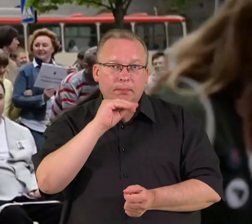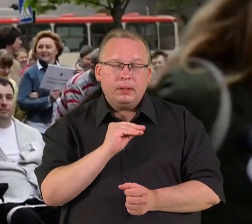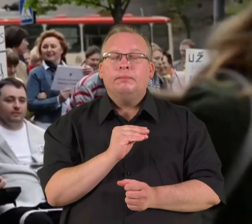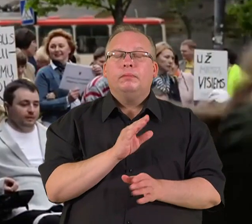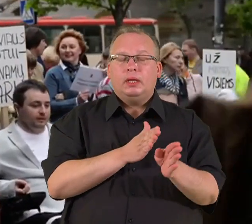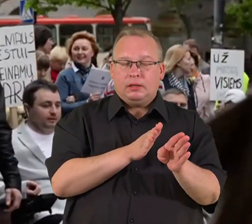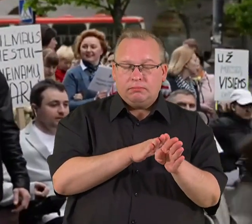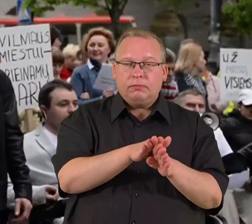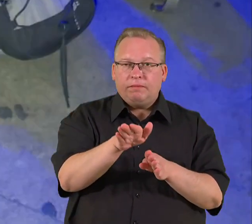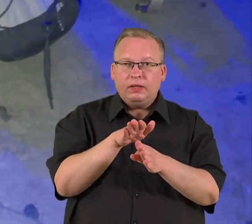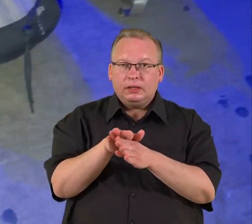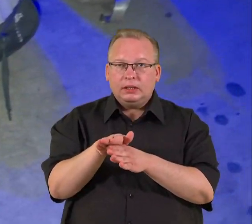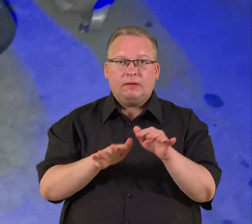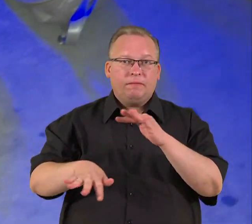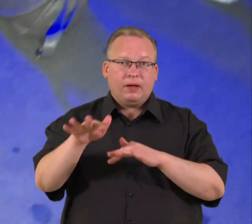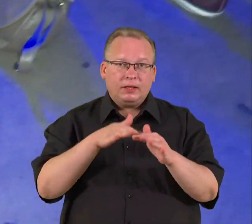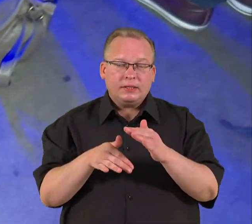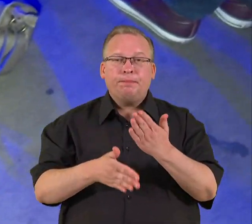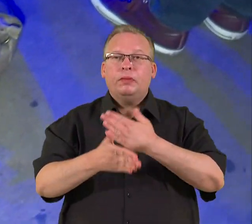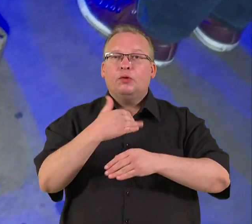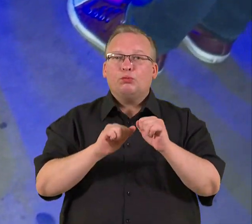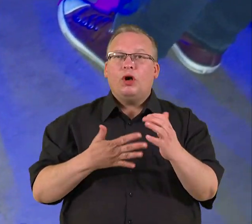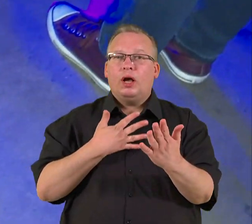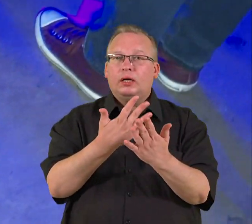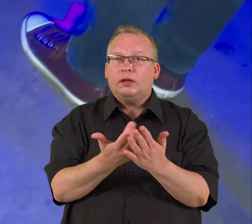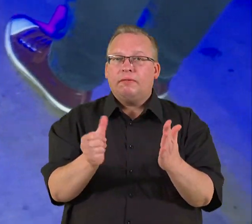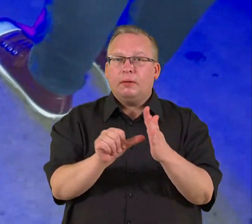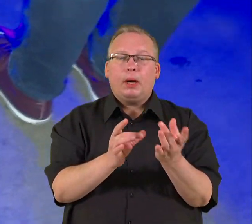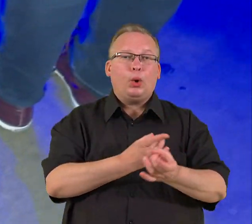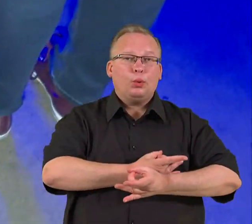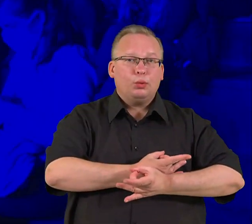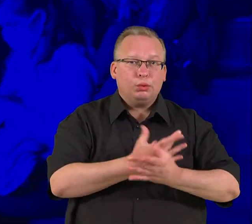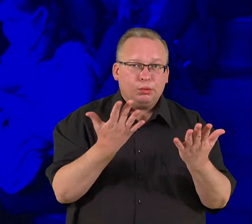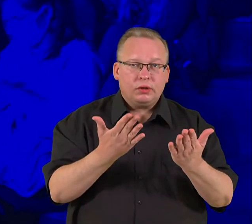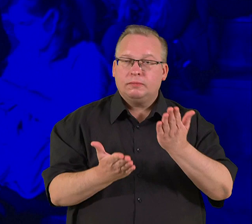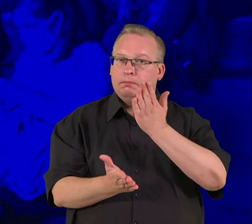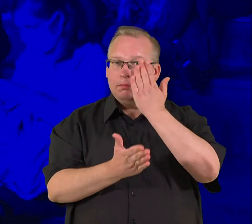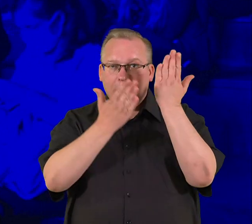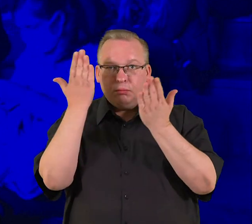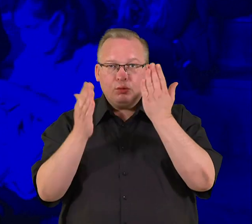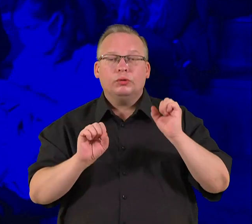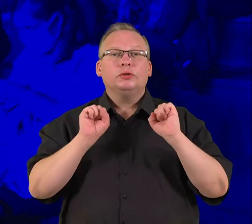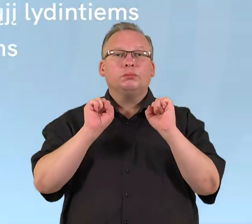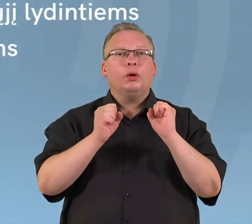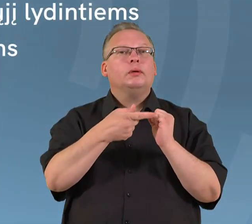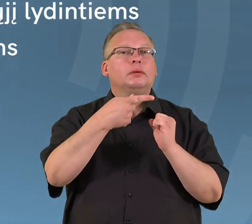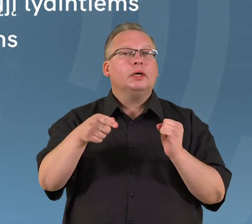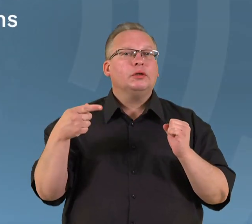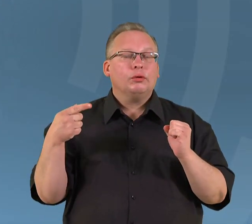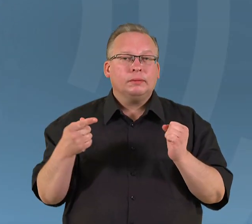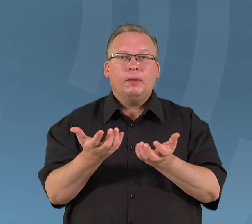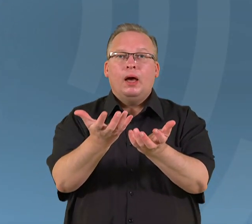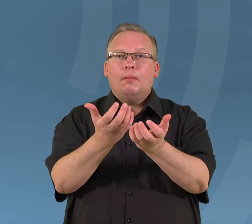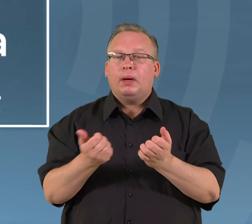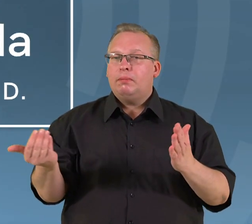visose gyvenimo sreityse. Neįgaliai gali aktyviau dalyvauti kultūros, pramogų, sporto ir kituose renginiuose. Pagal